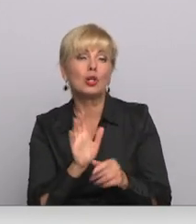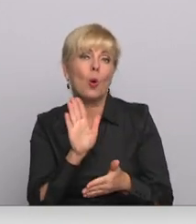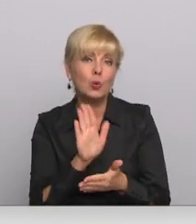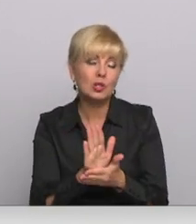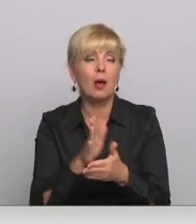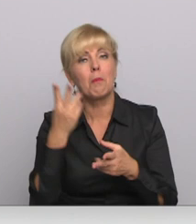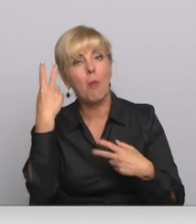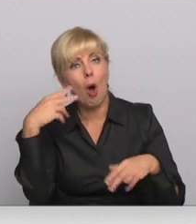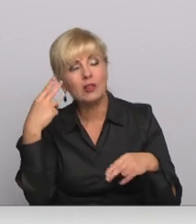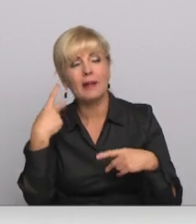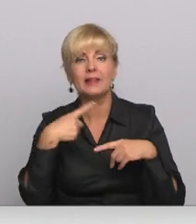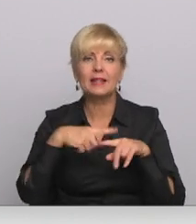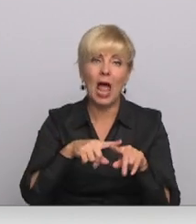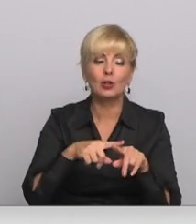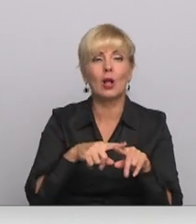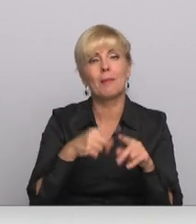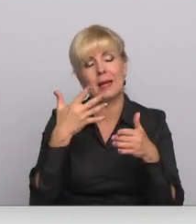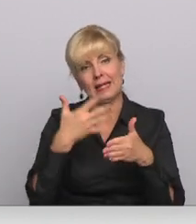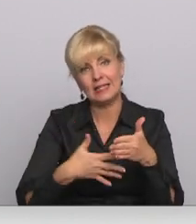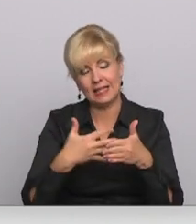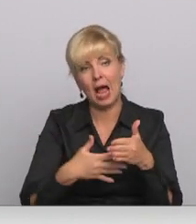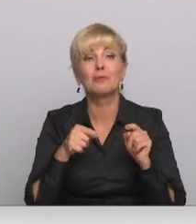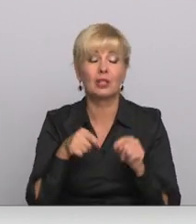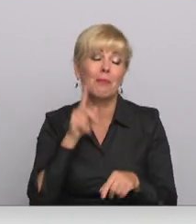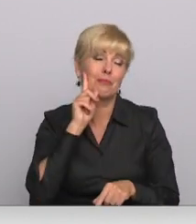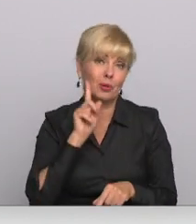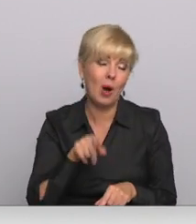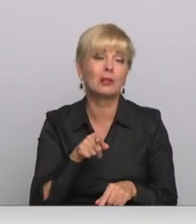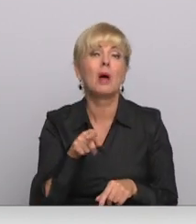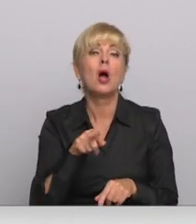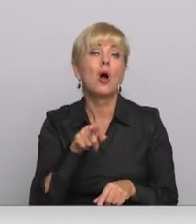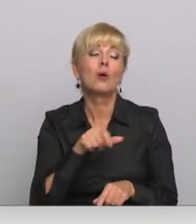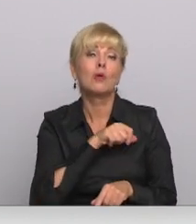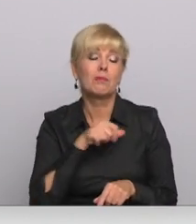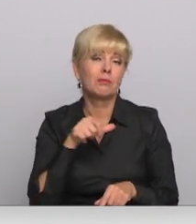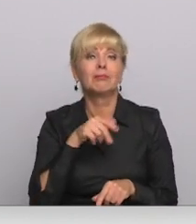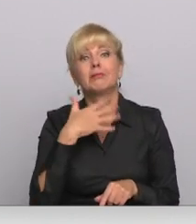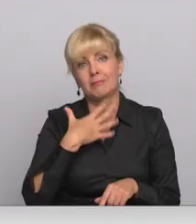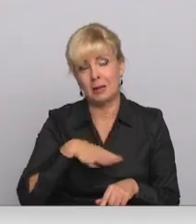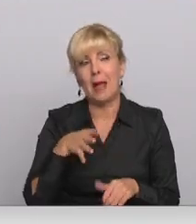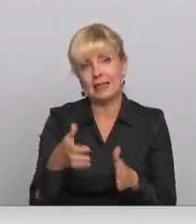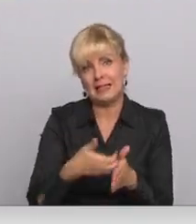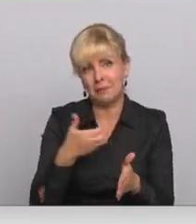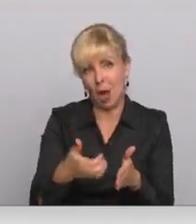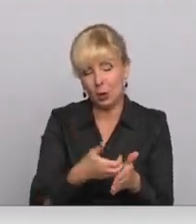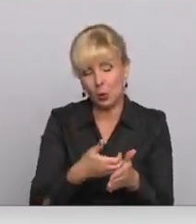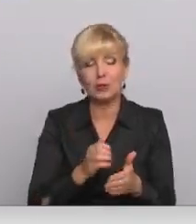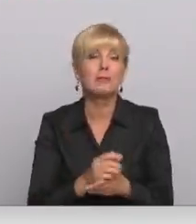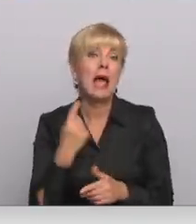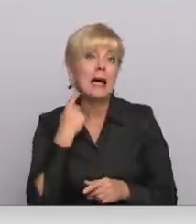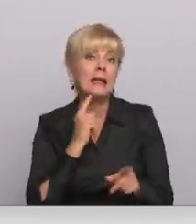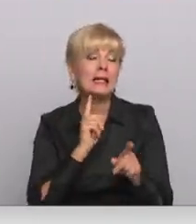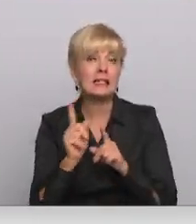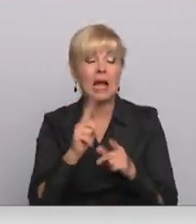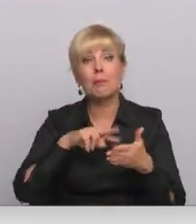tādiem moderniem tehnoloģiskiem risinājumiem tie, protams, tiem, kuri to vēlēsies izmantot. Rīgas